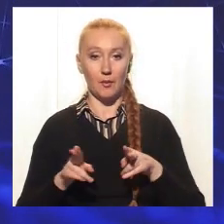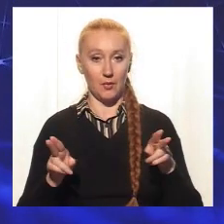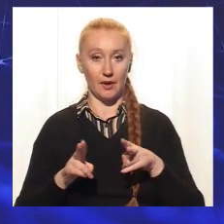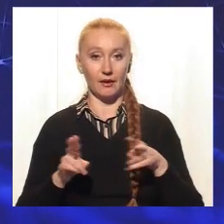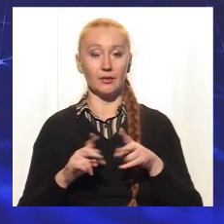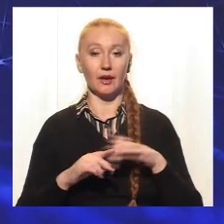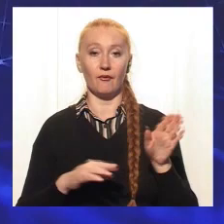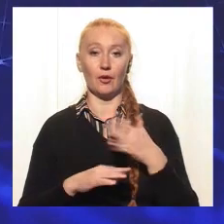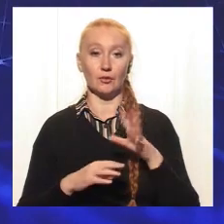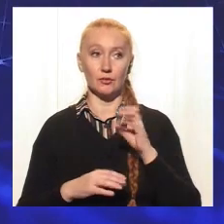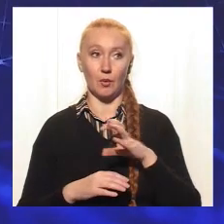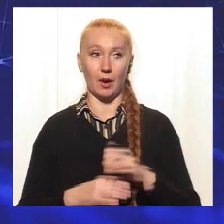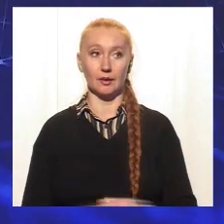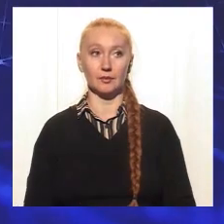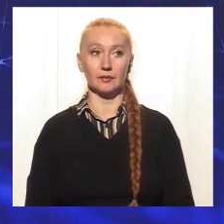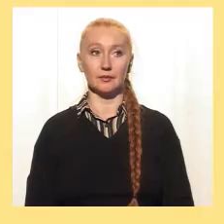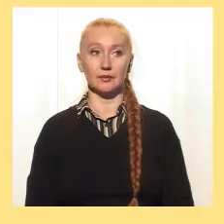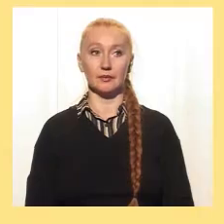утримання та вигулу собак.